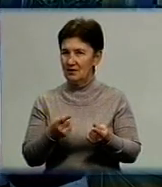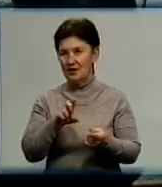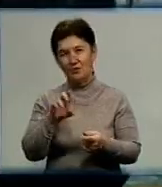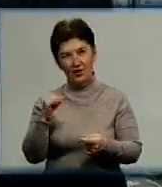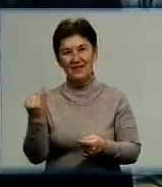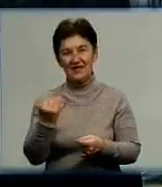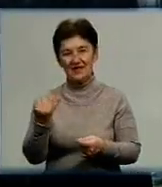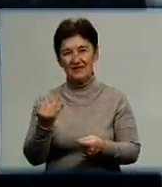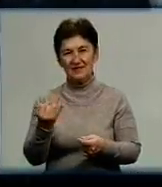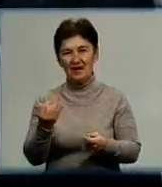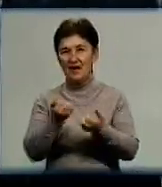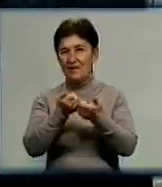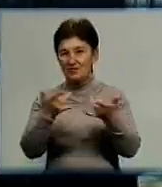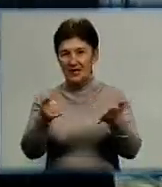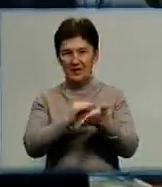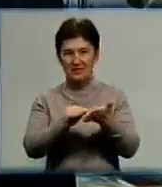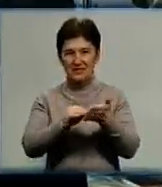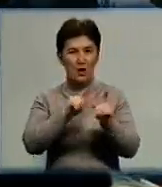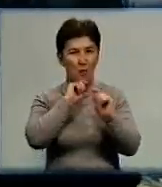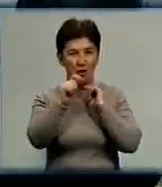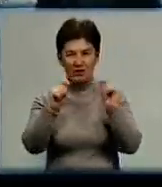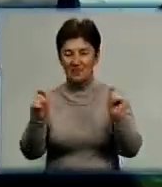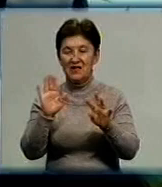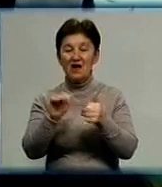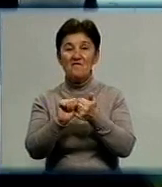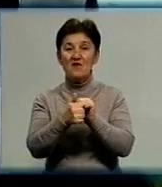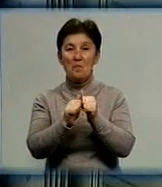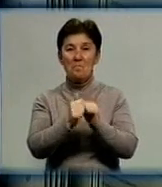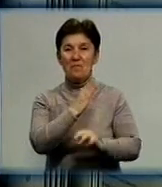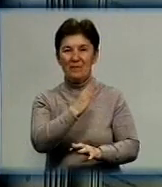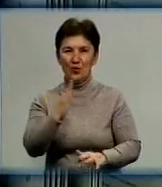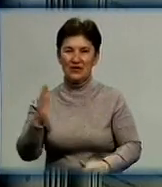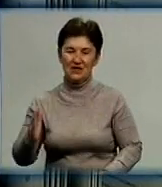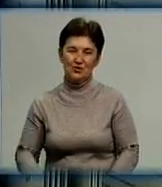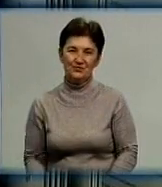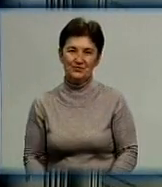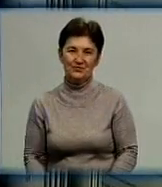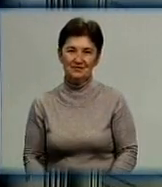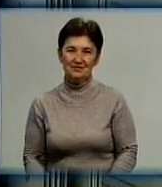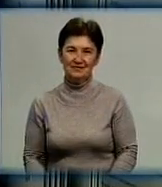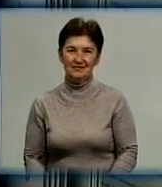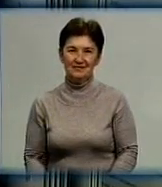Кілька своїх книг письменниця подарувала бібліотеці. Яна Семенюк, Володимир Волок, Іван Фоміченко. День за днем.